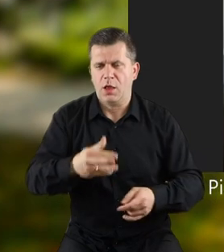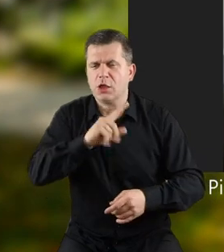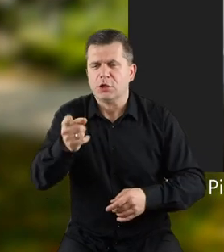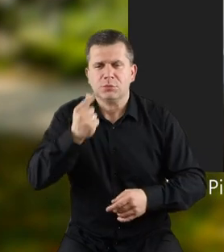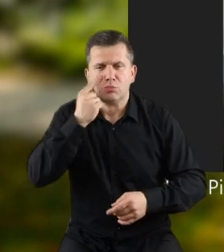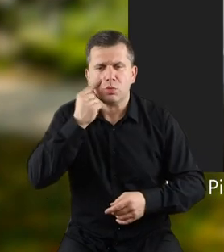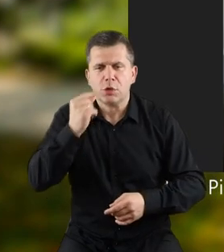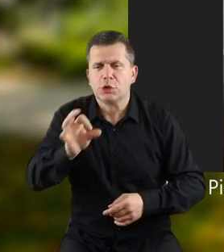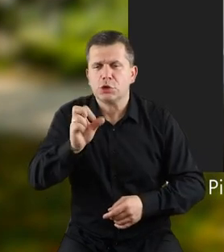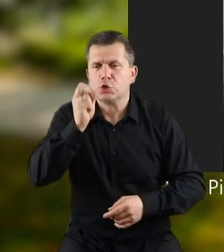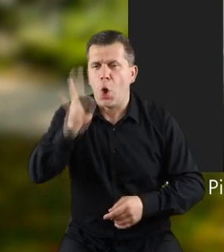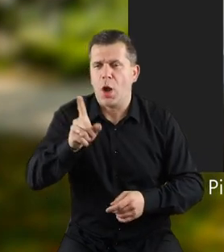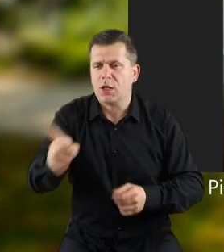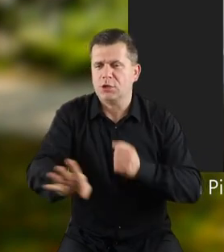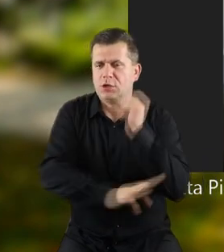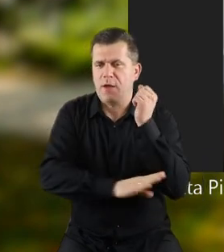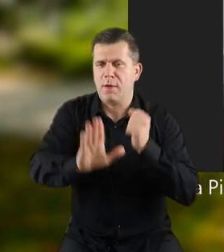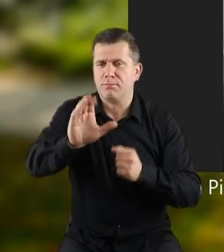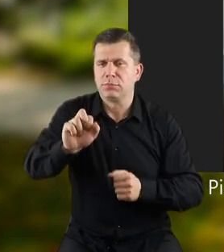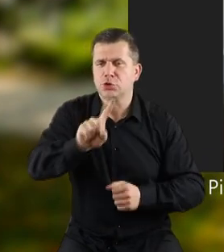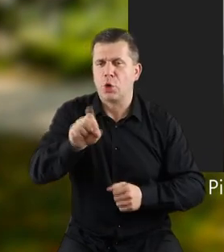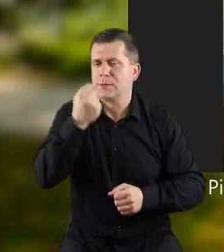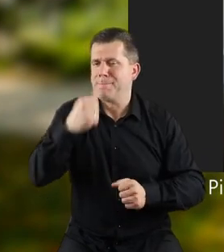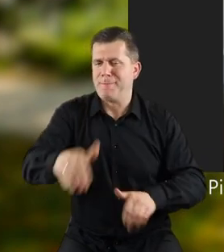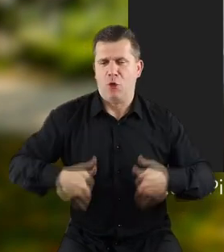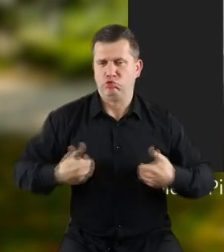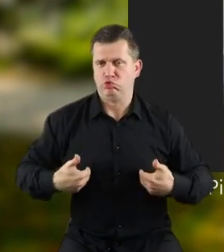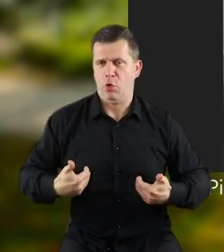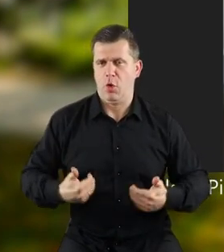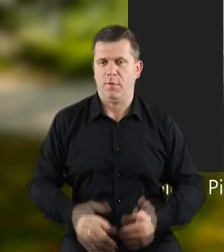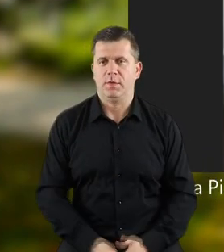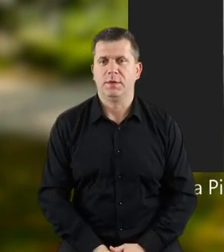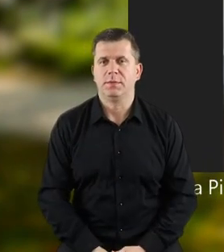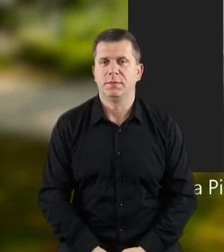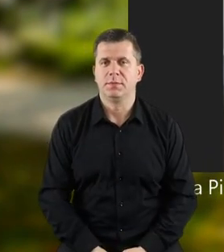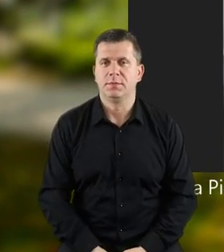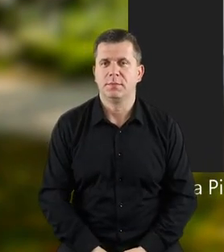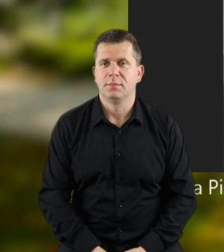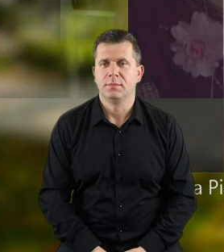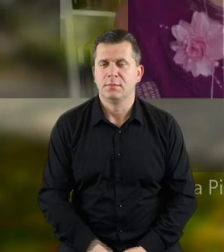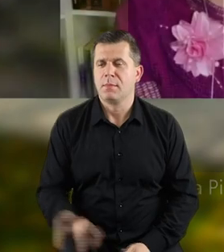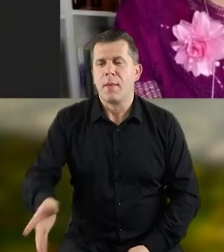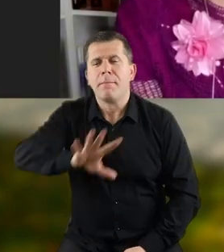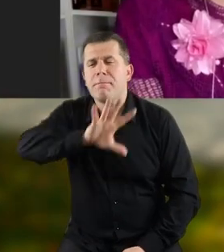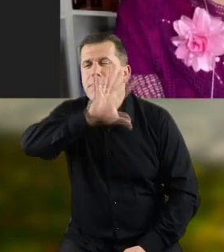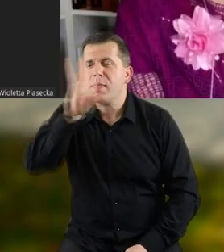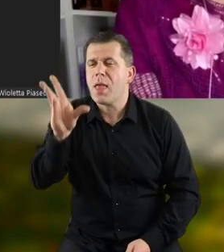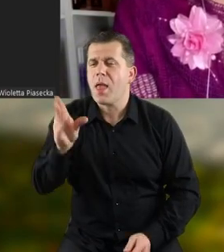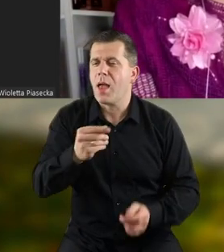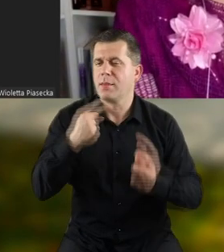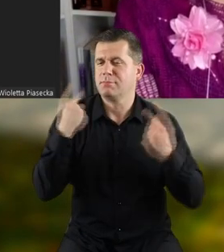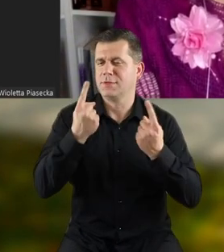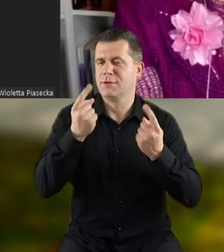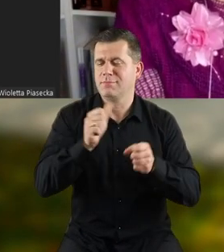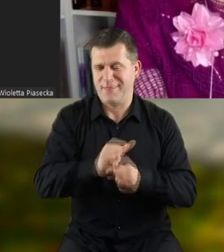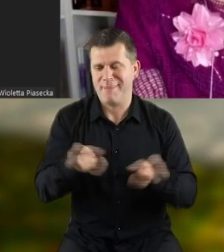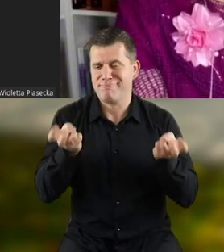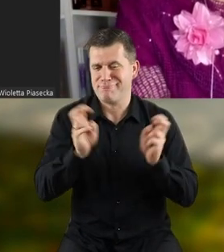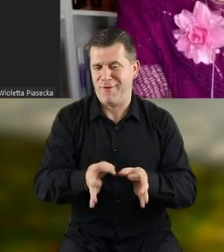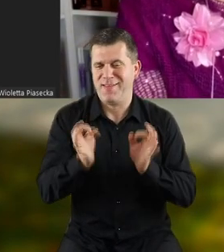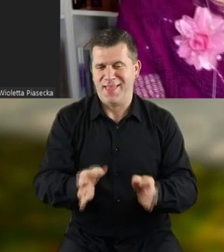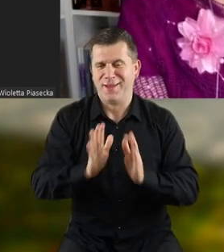słodszego niż miód. Sok z brzozy. A oprócz tego jest bardzo zdrowe. I w tak pięknych okolicznościach